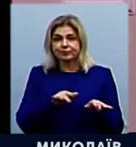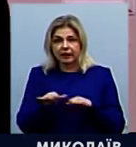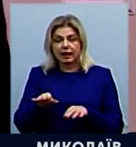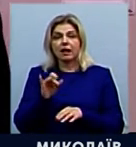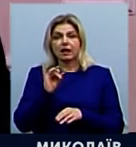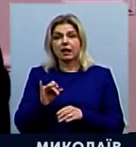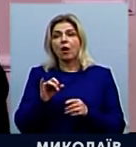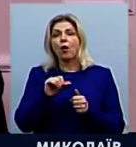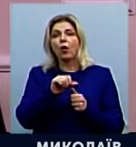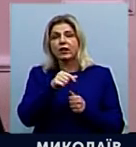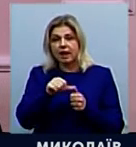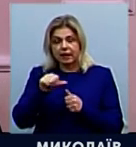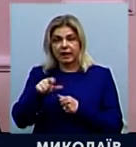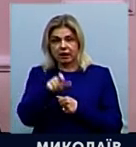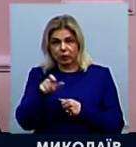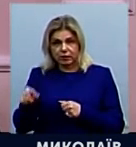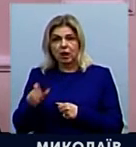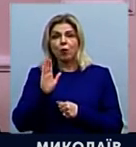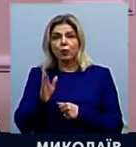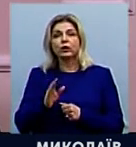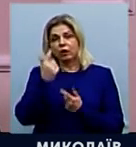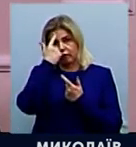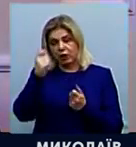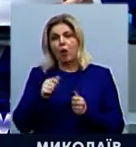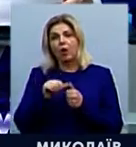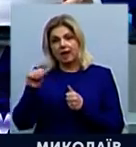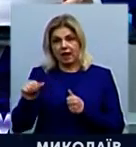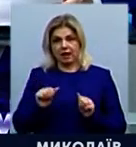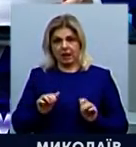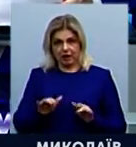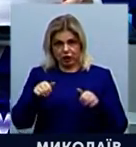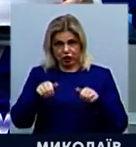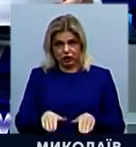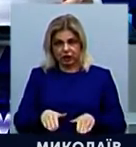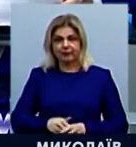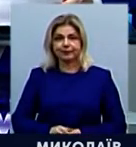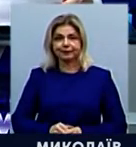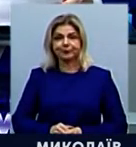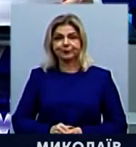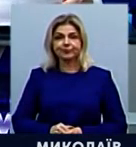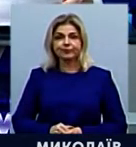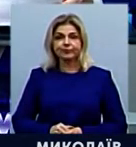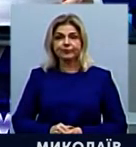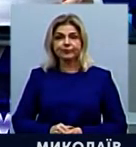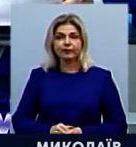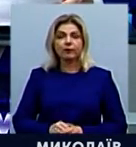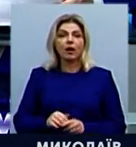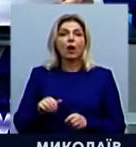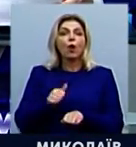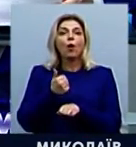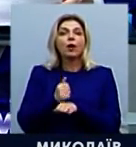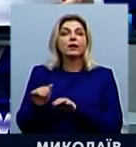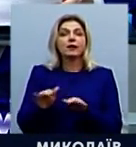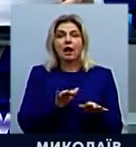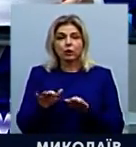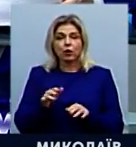іншої членів мережі будуть прийняті окремі процесуальні рішення. І до інших подій. Координатор громадського